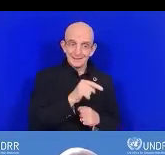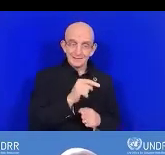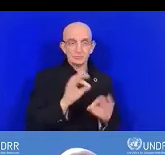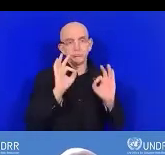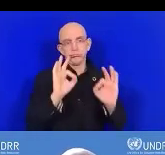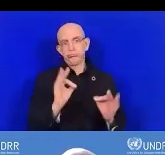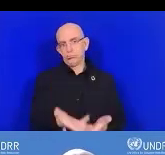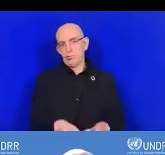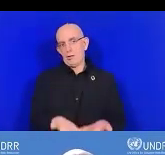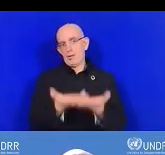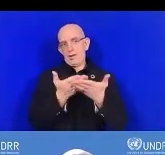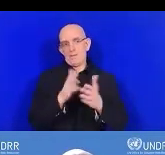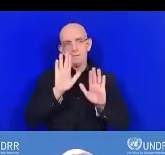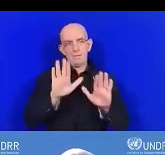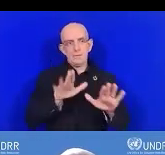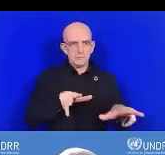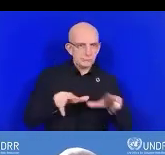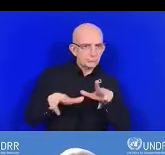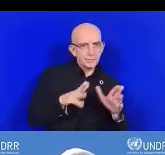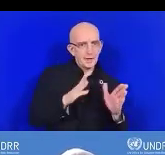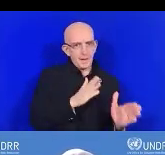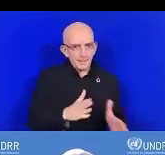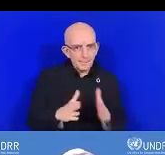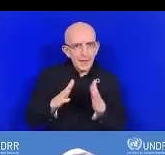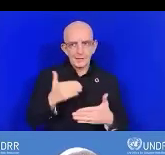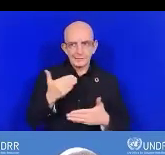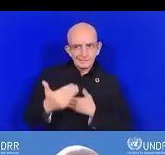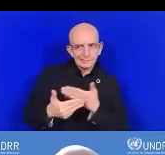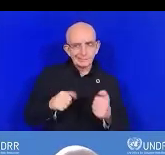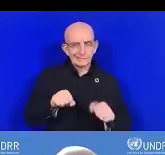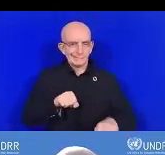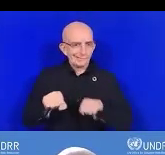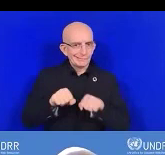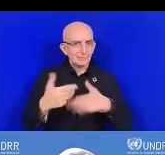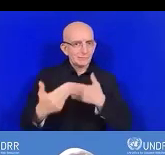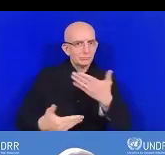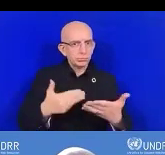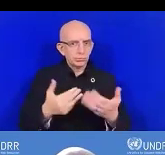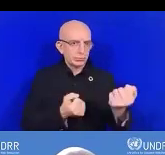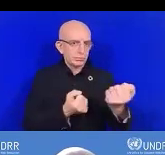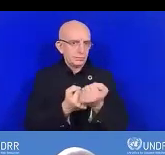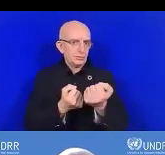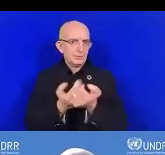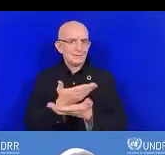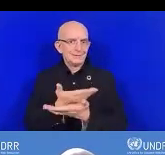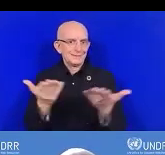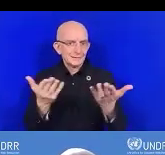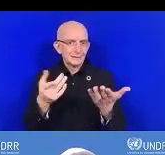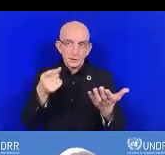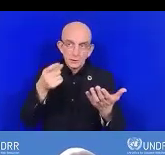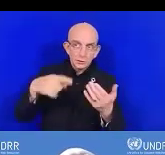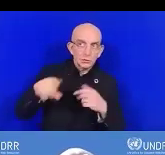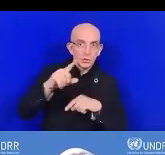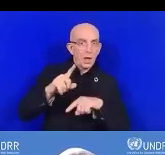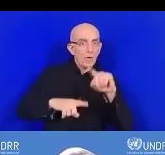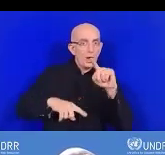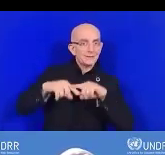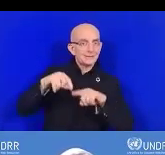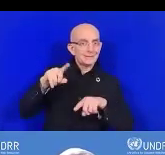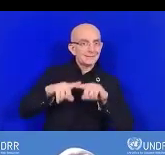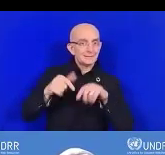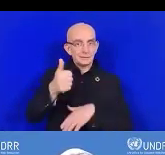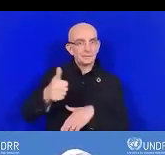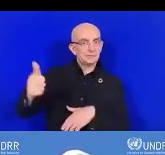pour les plaidoiries, pour faire les plaidoiries auprès